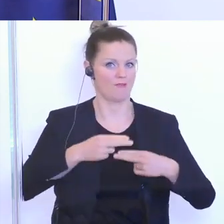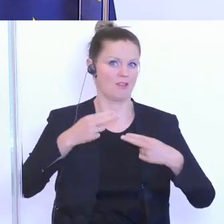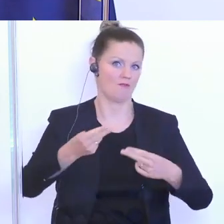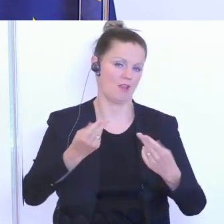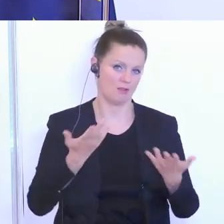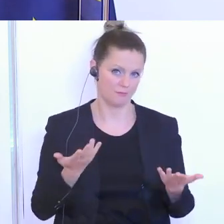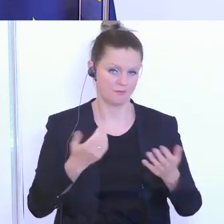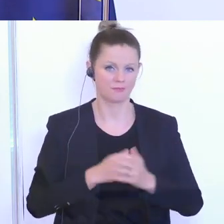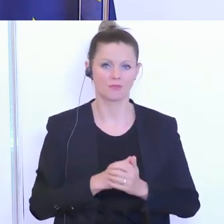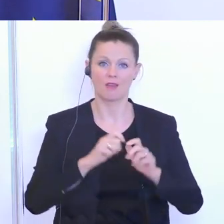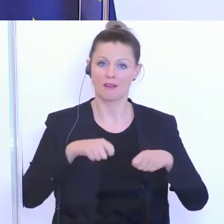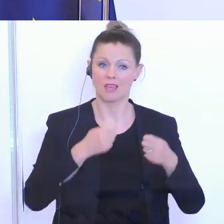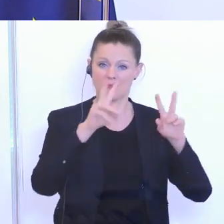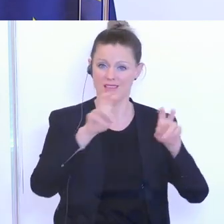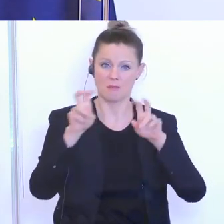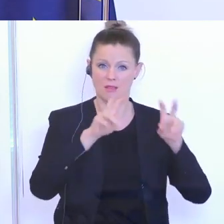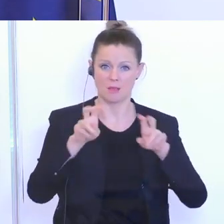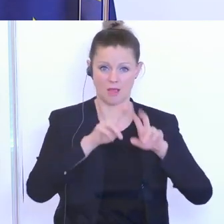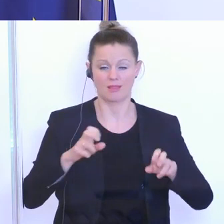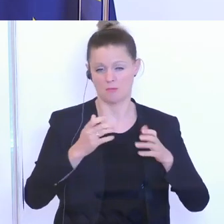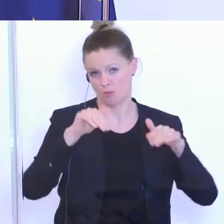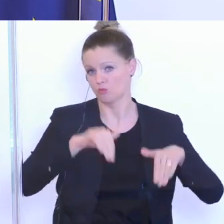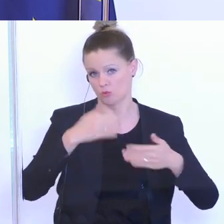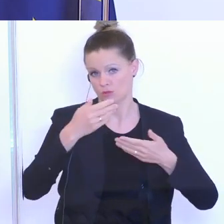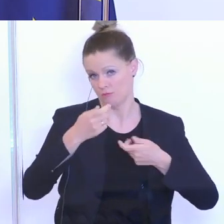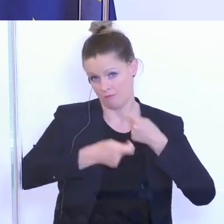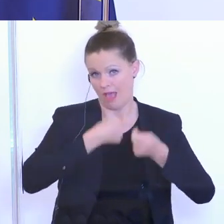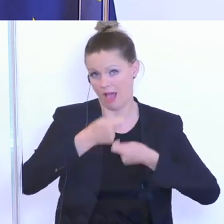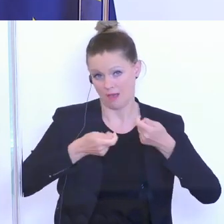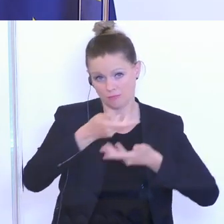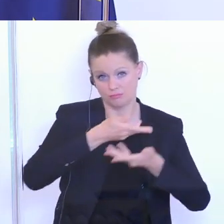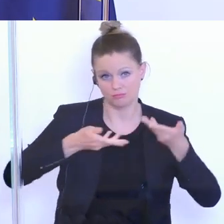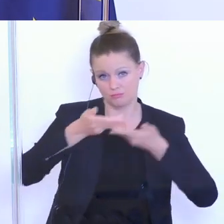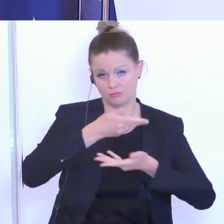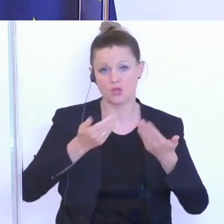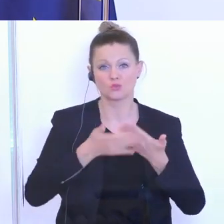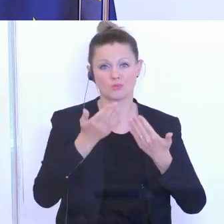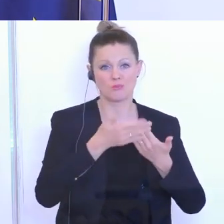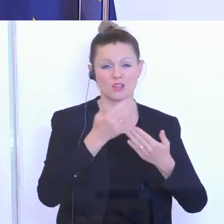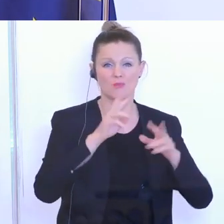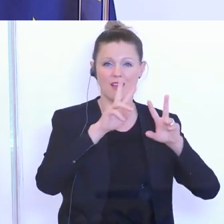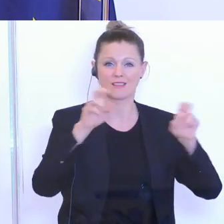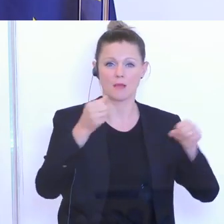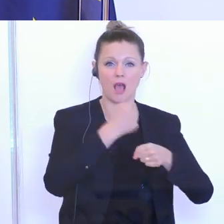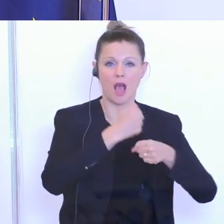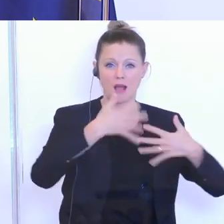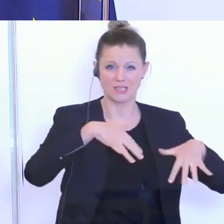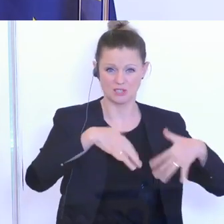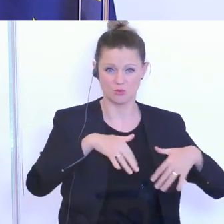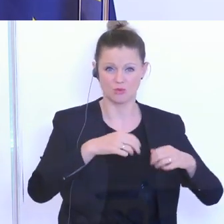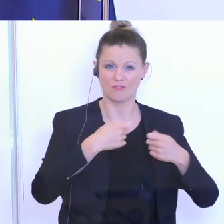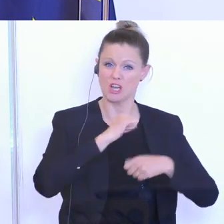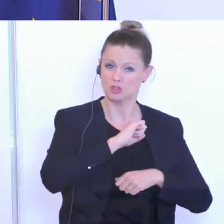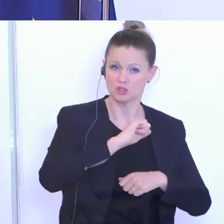eine Reihe von Themen, die liegen am Tisch. Es ist zum einen die sehr, sehr hohe Arbeitslosigkeit, wo es darum geht, rasch auch